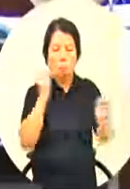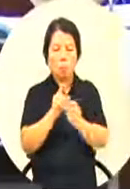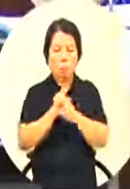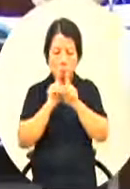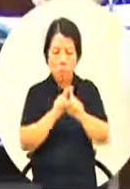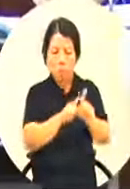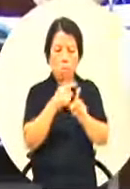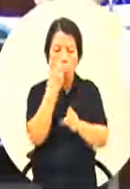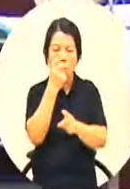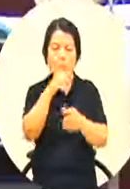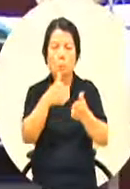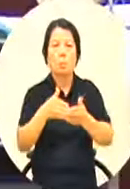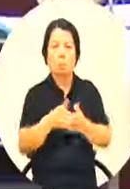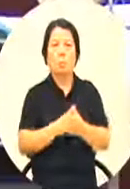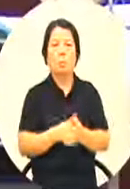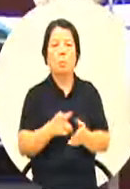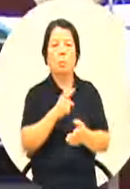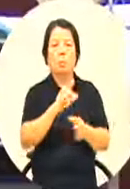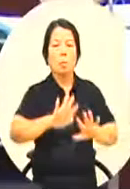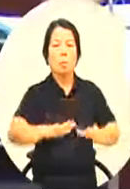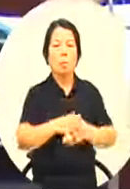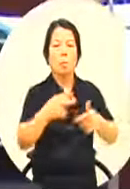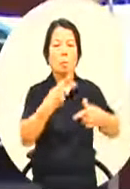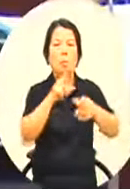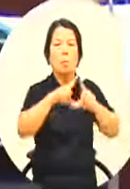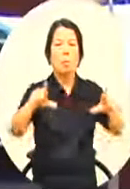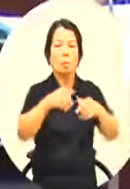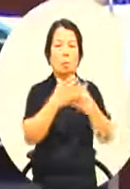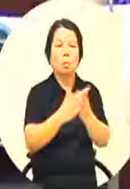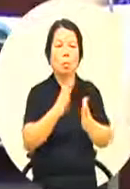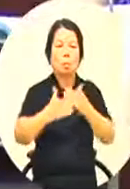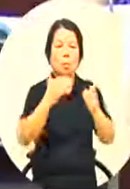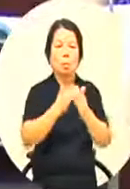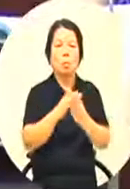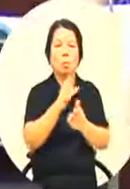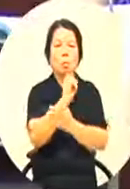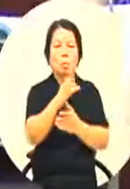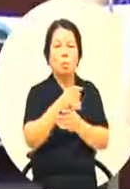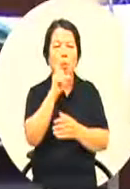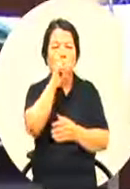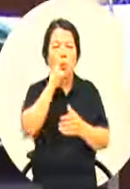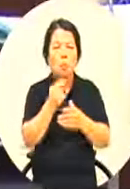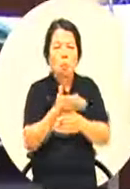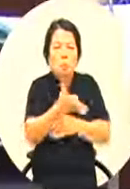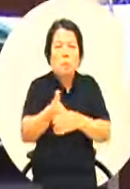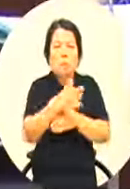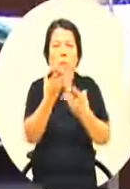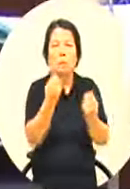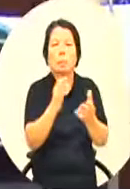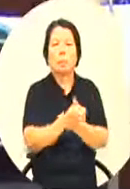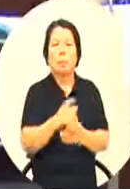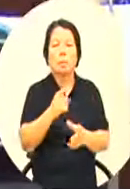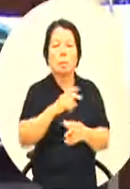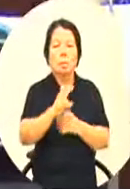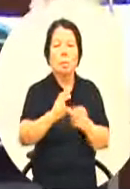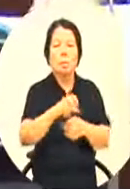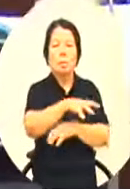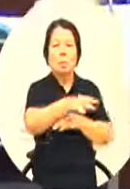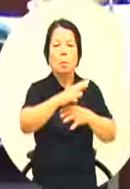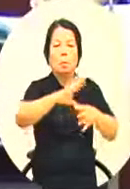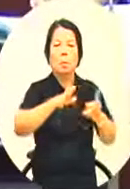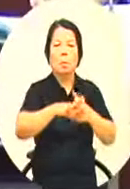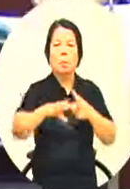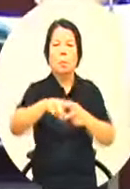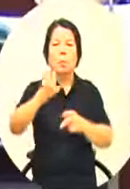有办法那人大工业区近年较没有学校反映这个空污带来的问题二十所二十九所国小